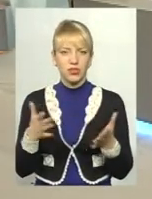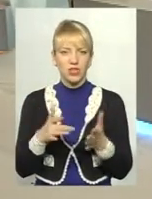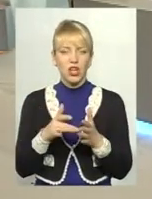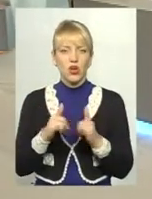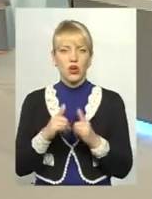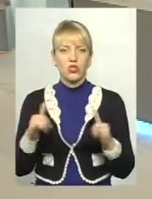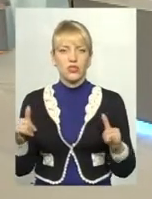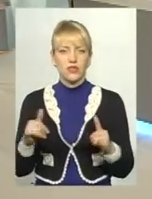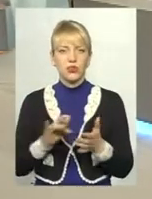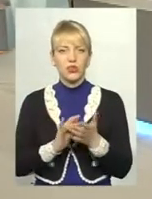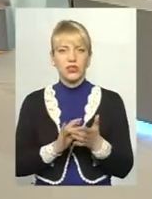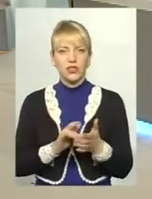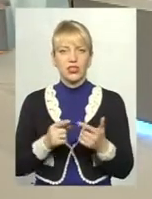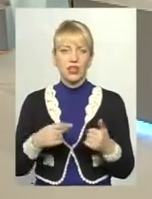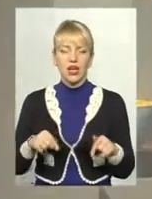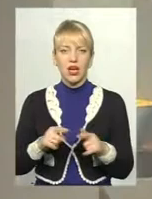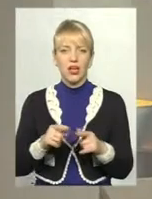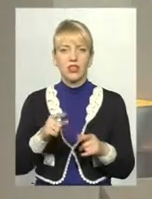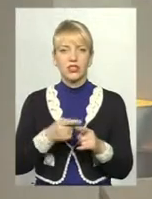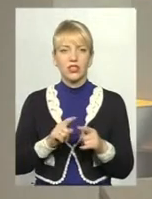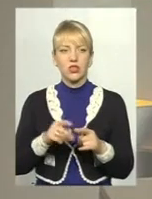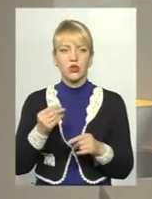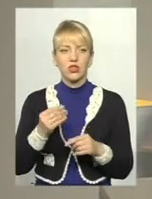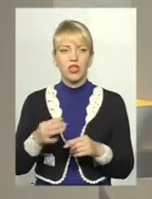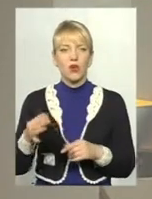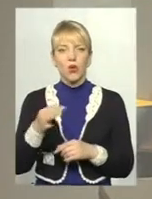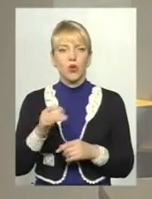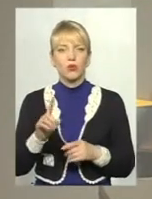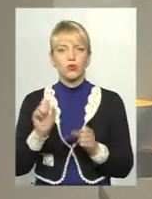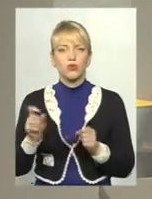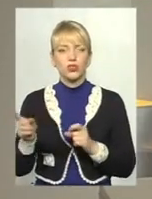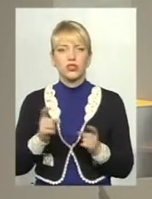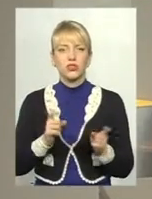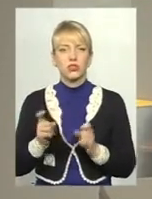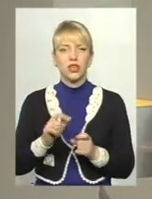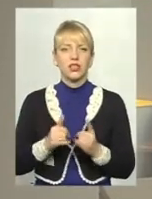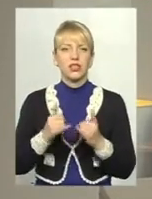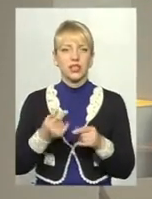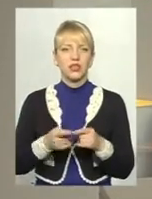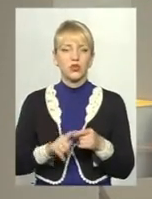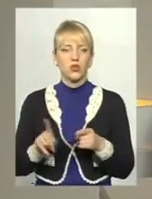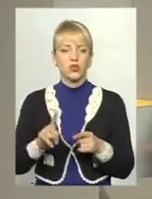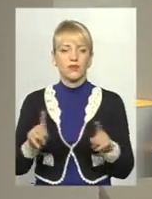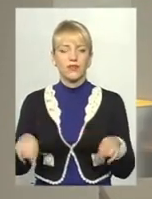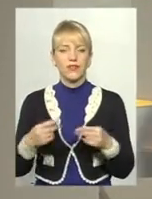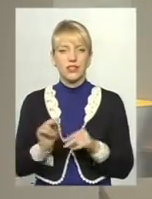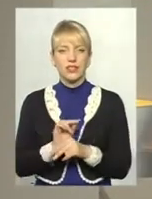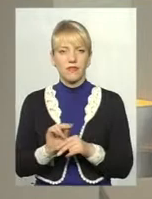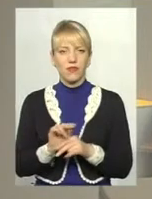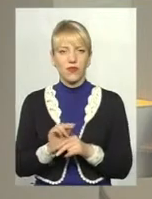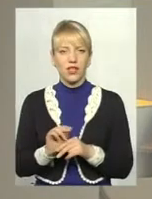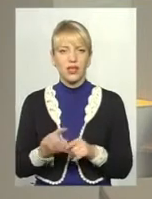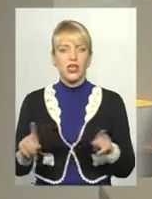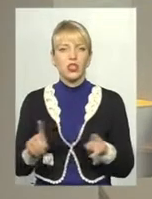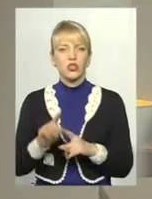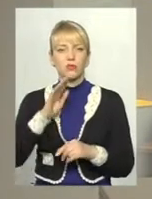галузь, це все ж таки кошти в область, це те, що можна залучати, але для того, щоб відреставрувати, щоб